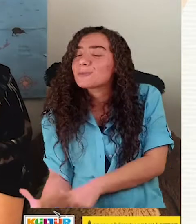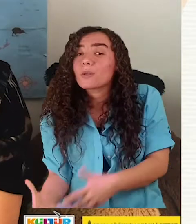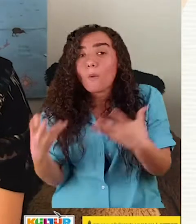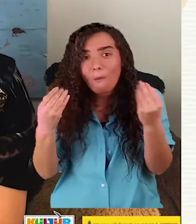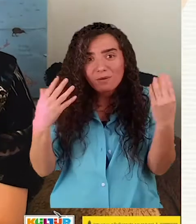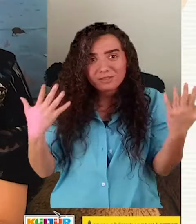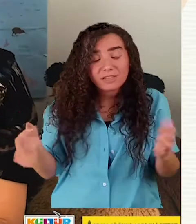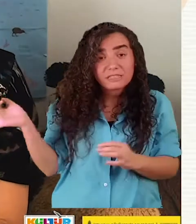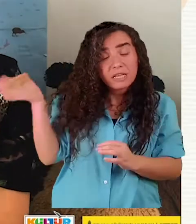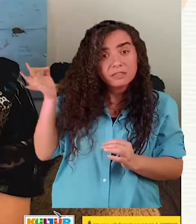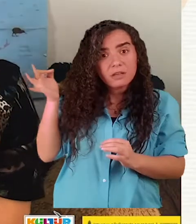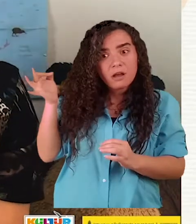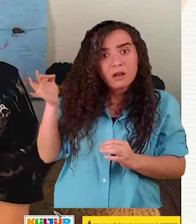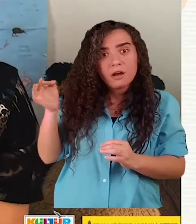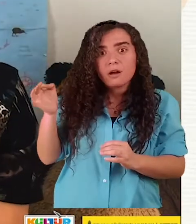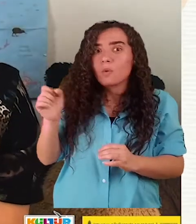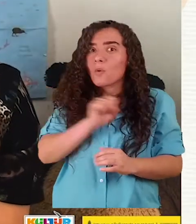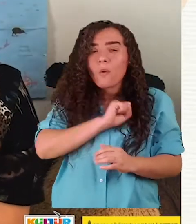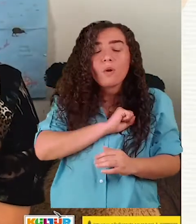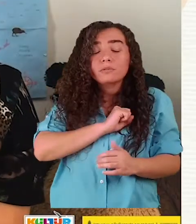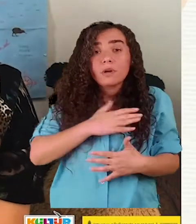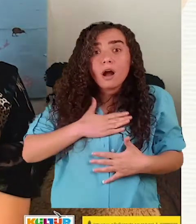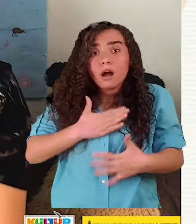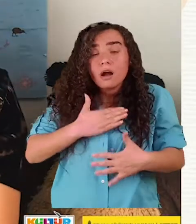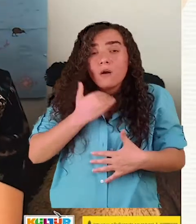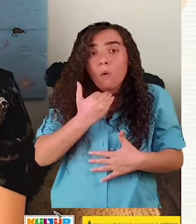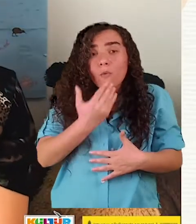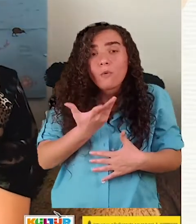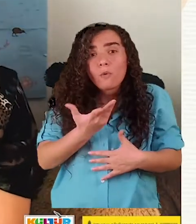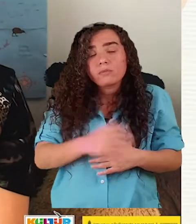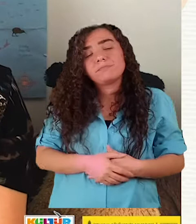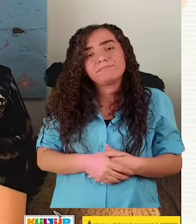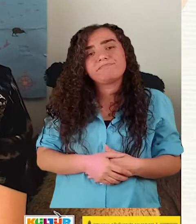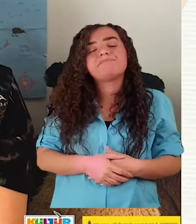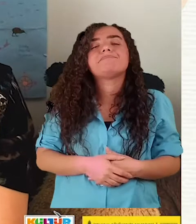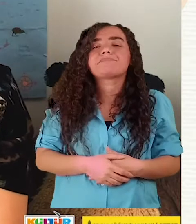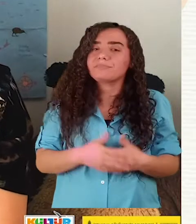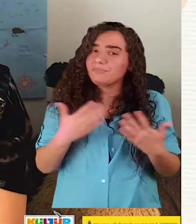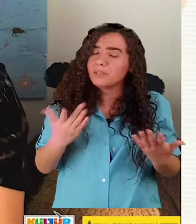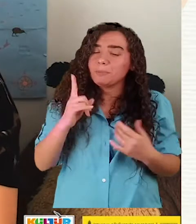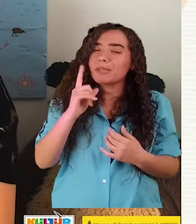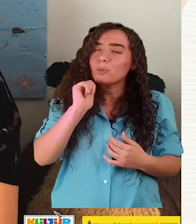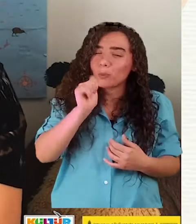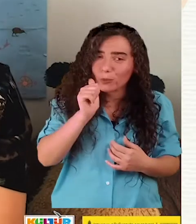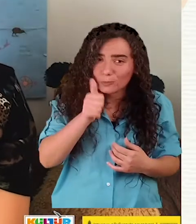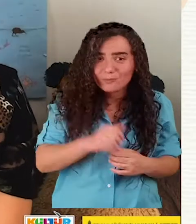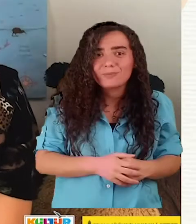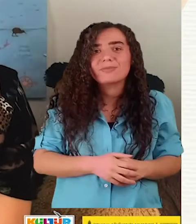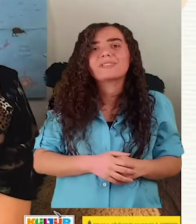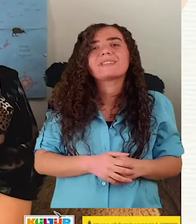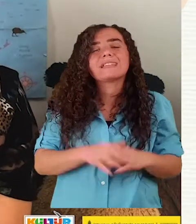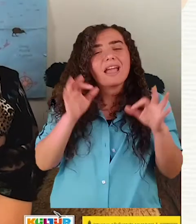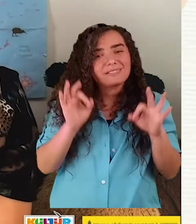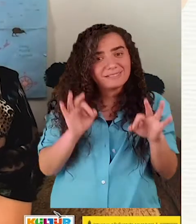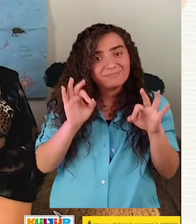nefes alamaz hale gelirlermiş. İşte günlerin birinde artık yaşadıkları